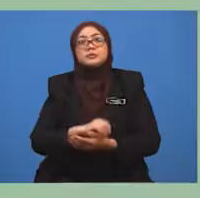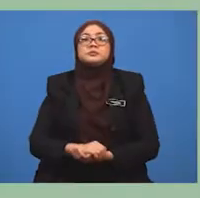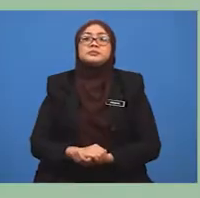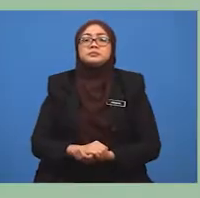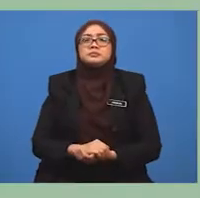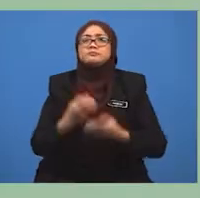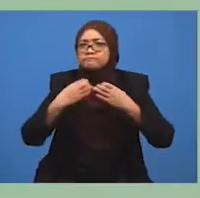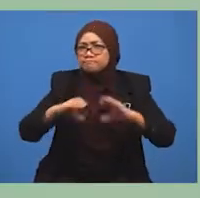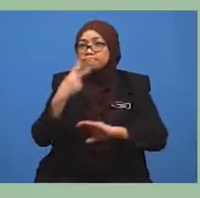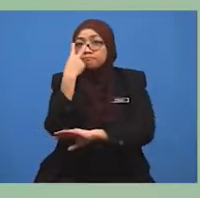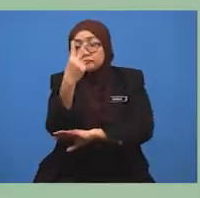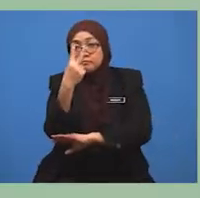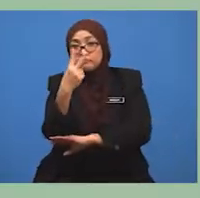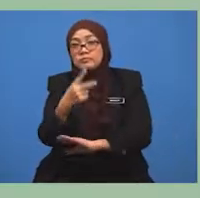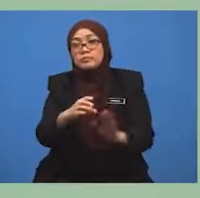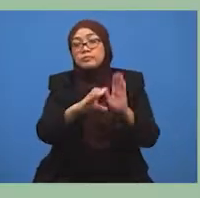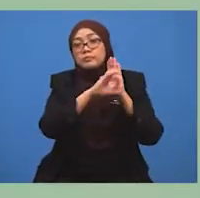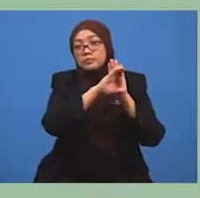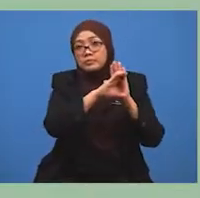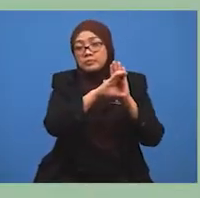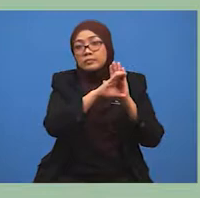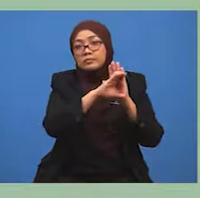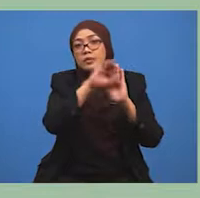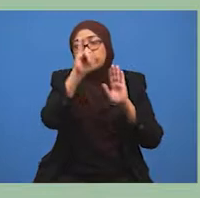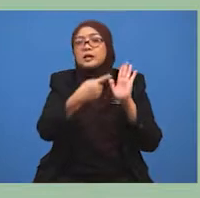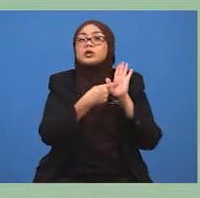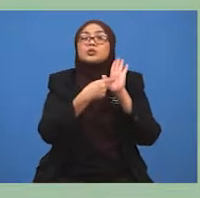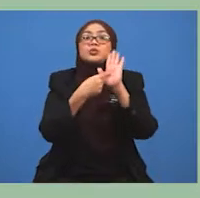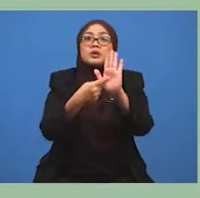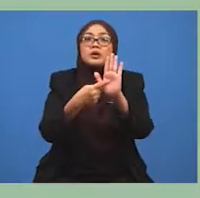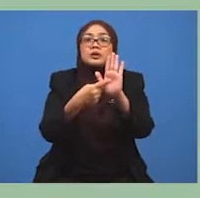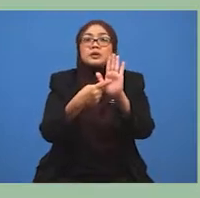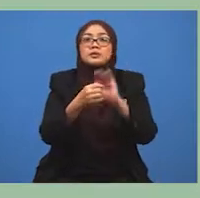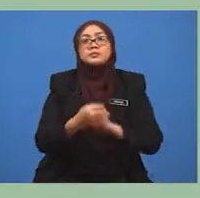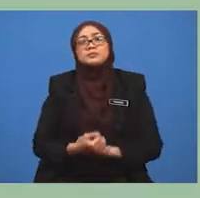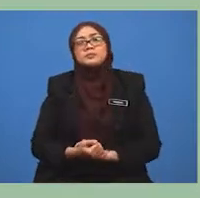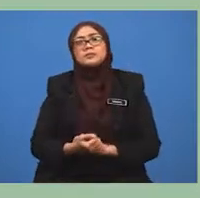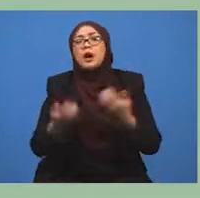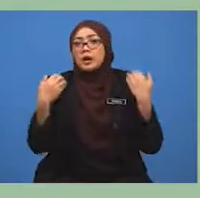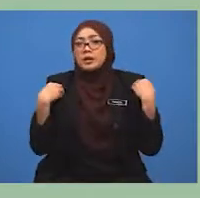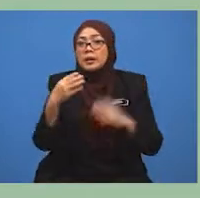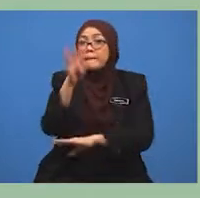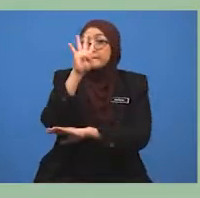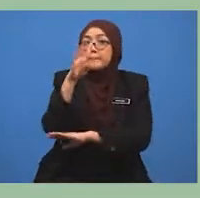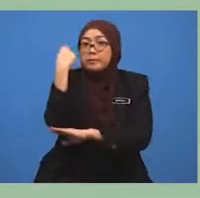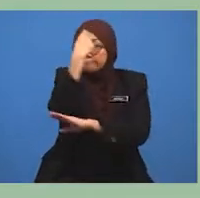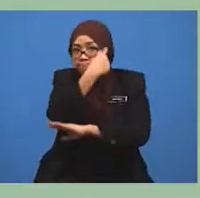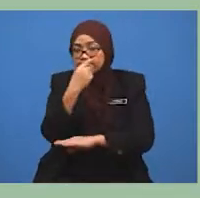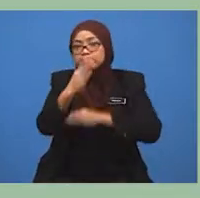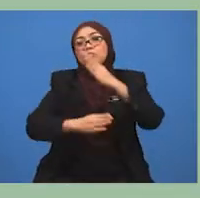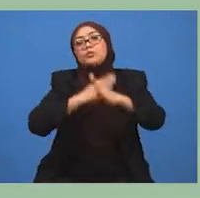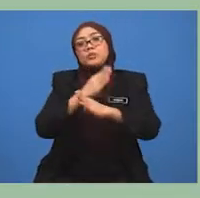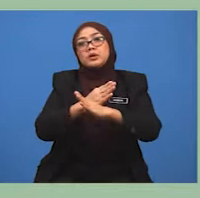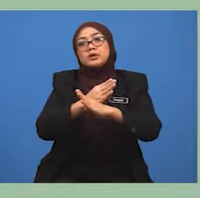lihat paparan slide. Bentuk muka bumi. Terdapat empat bentuk muka bumi iaitu